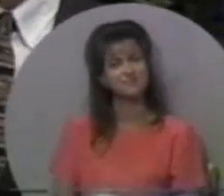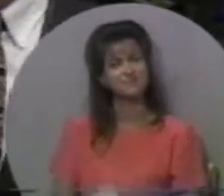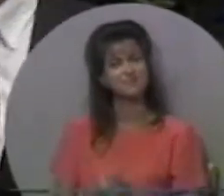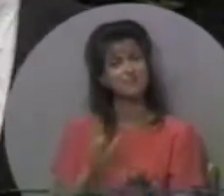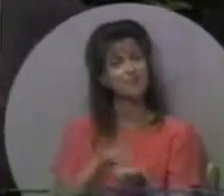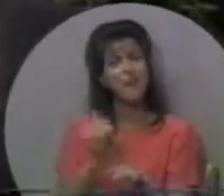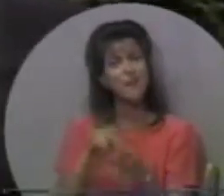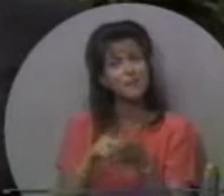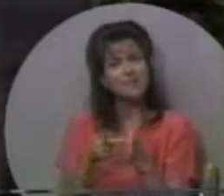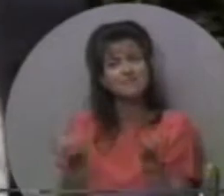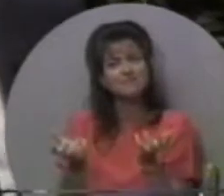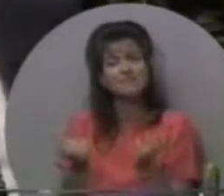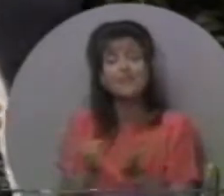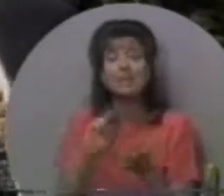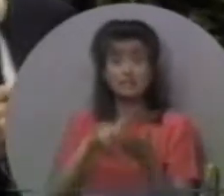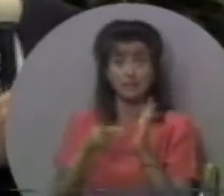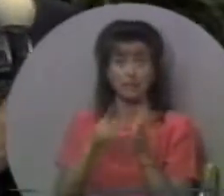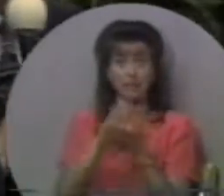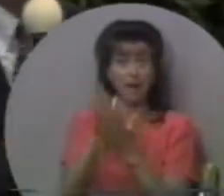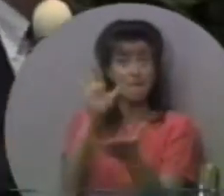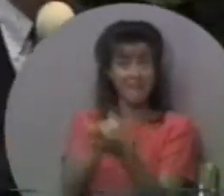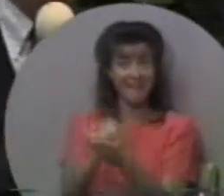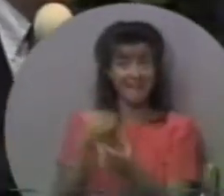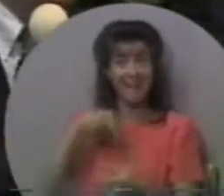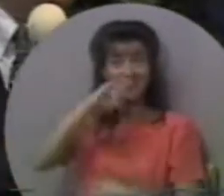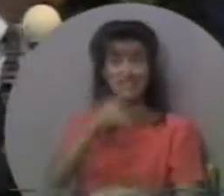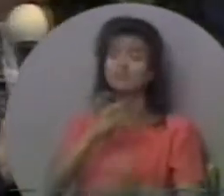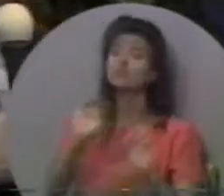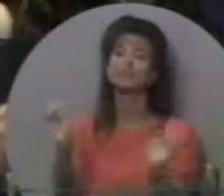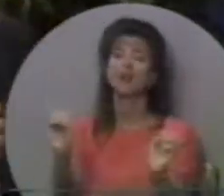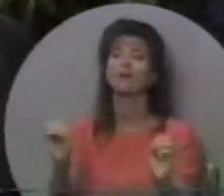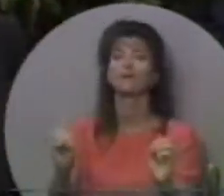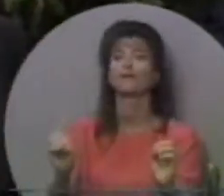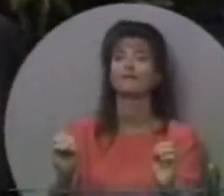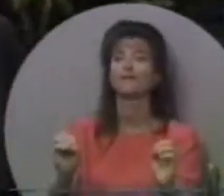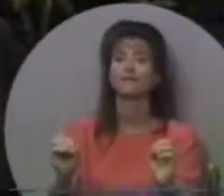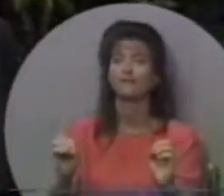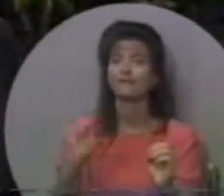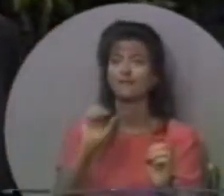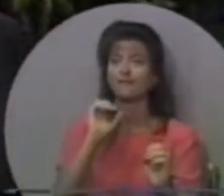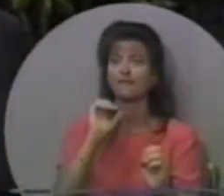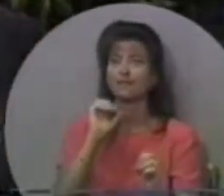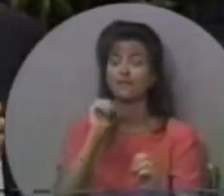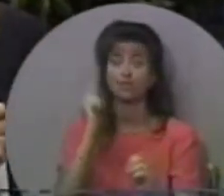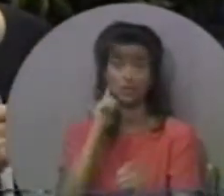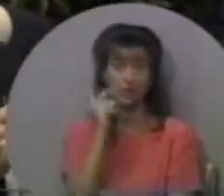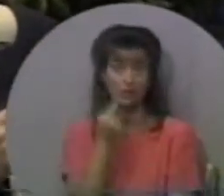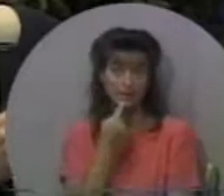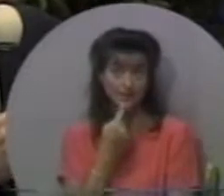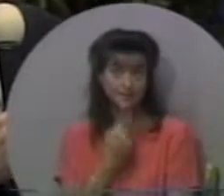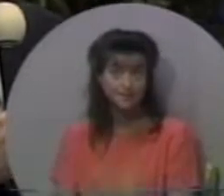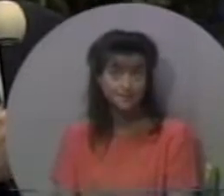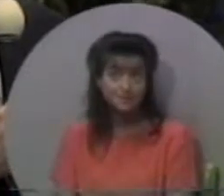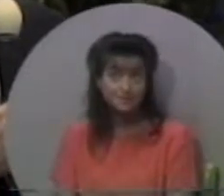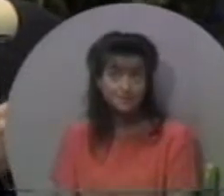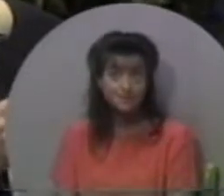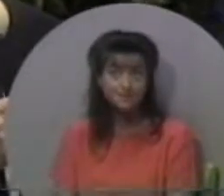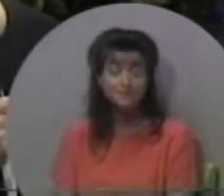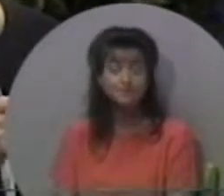Що це означає бути покликаними? Це не означає просто бути одруженими, мати дітей. Чуєте, що я кажу?